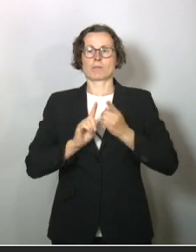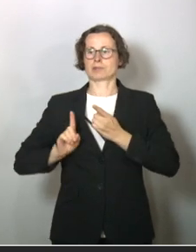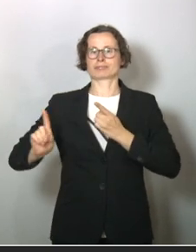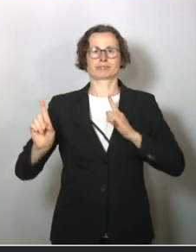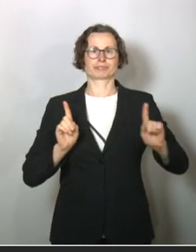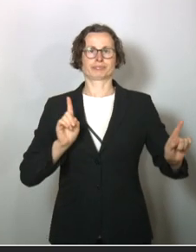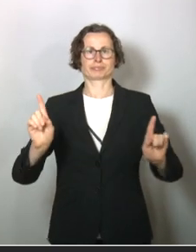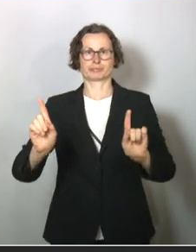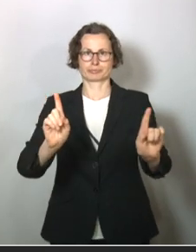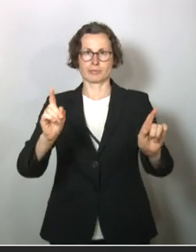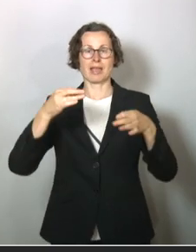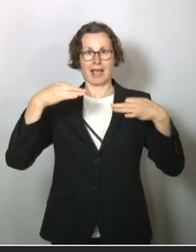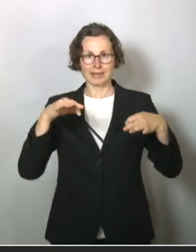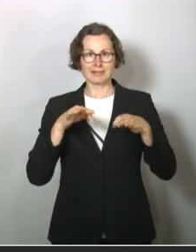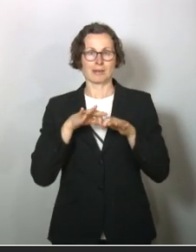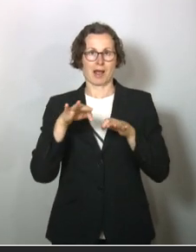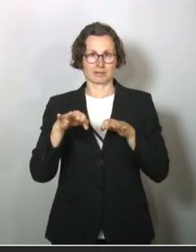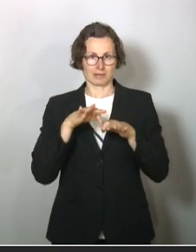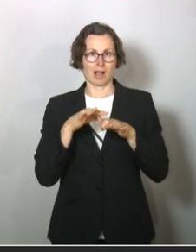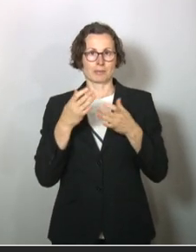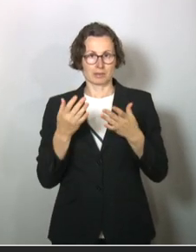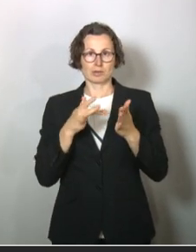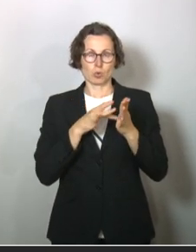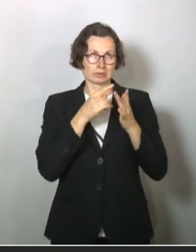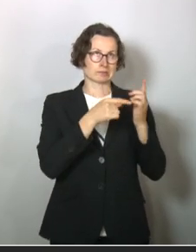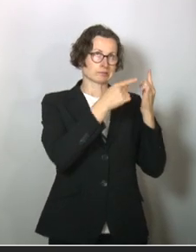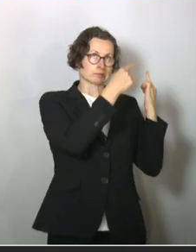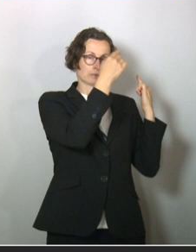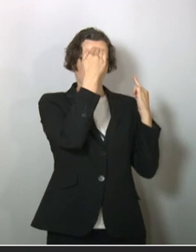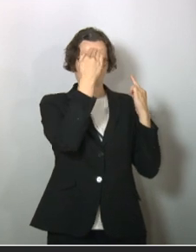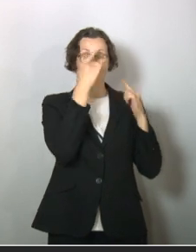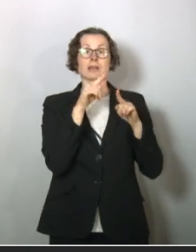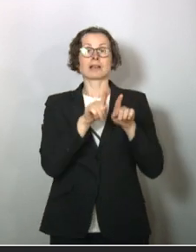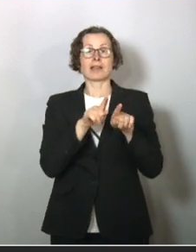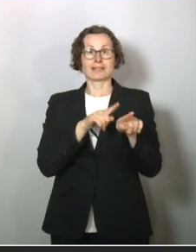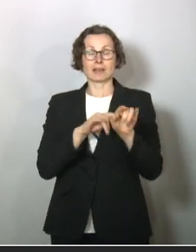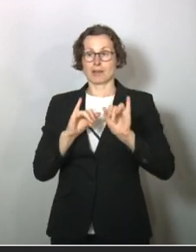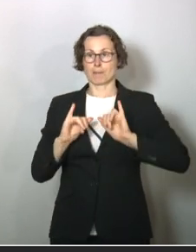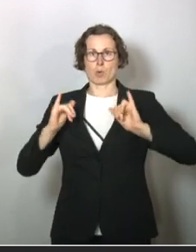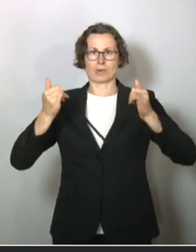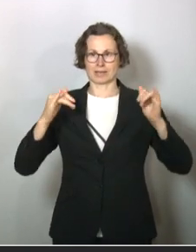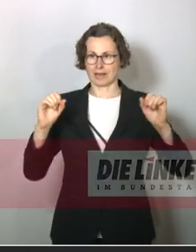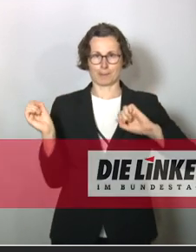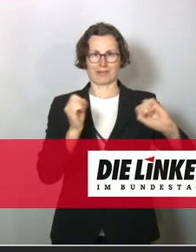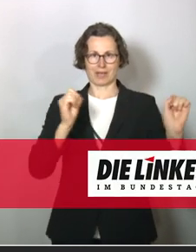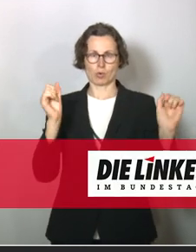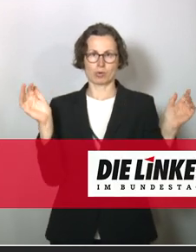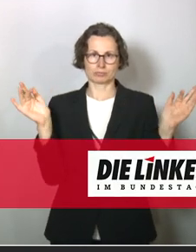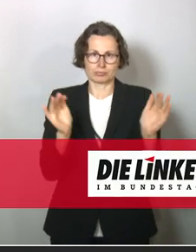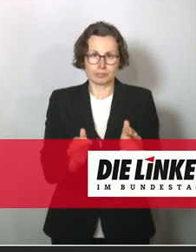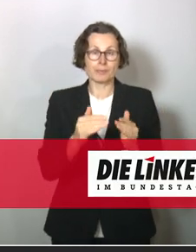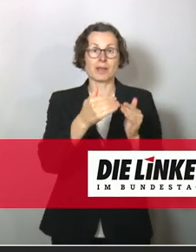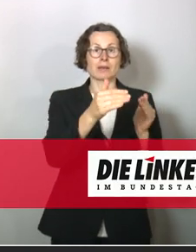als einzige Maßnahme, die uns gegenwärtig einfällt und senken die Mobilität massiv. Durch Grenzschließungen